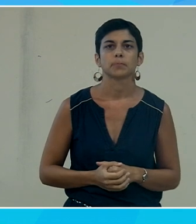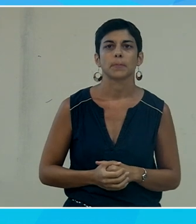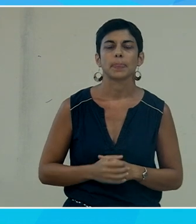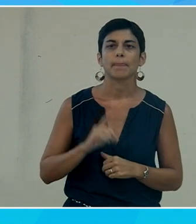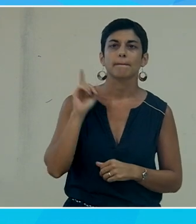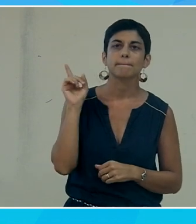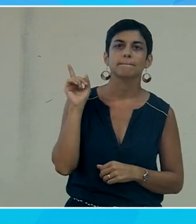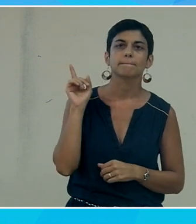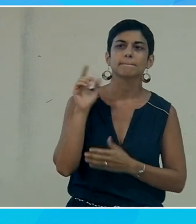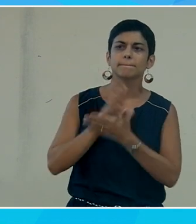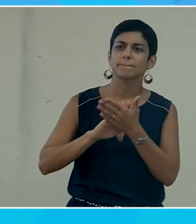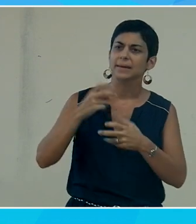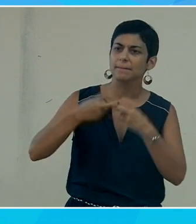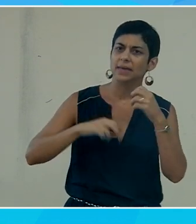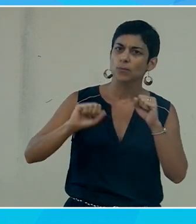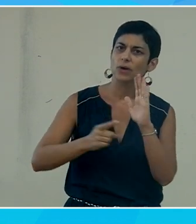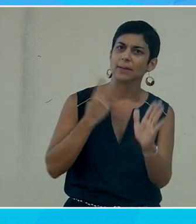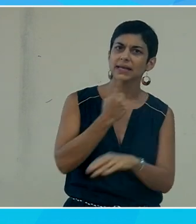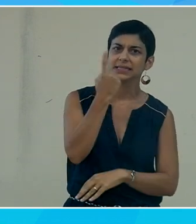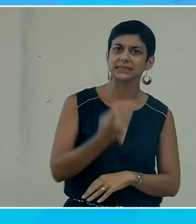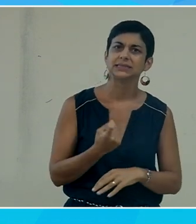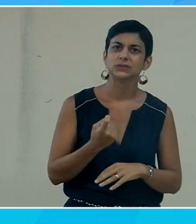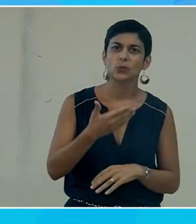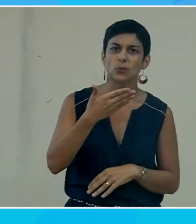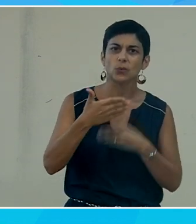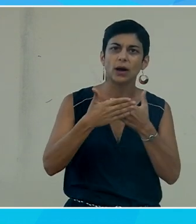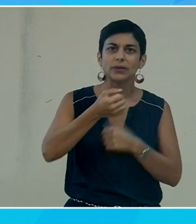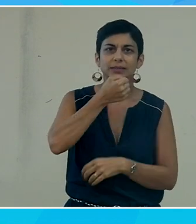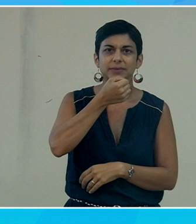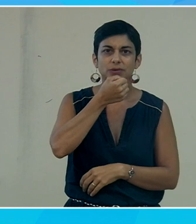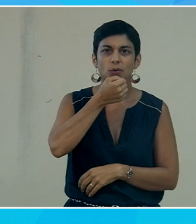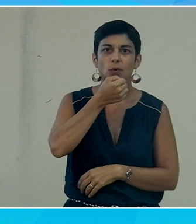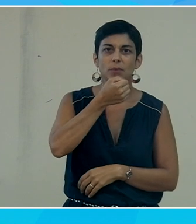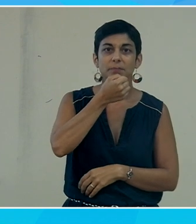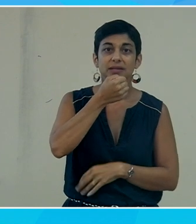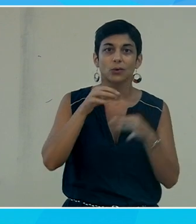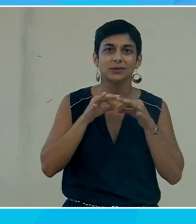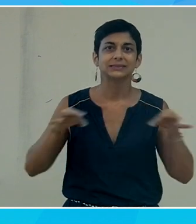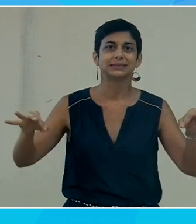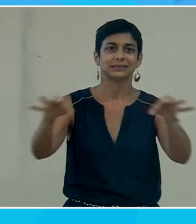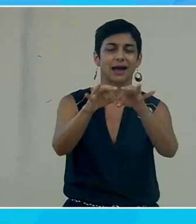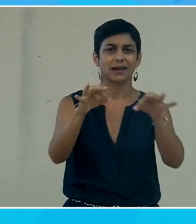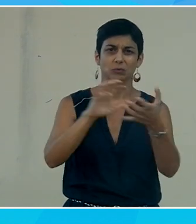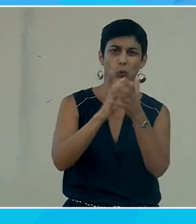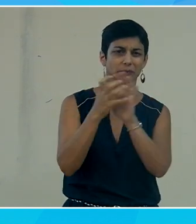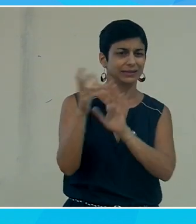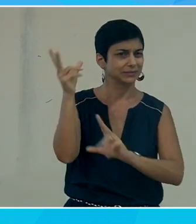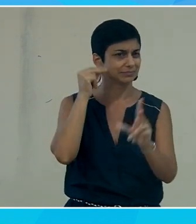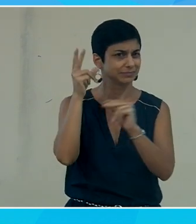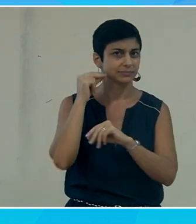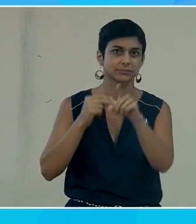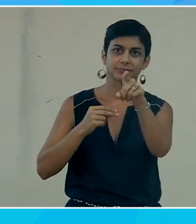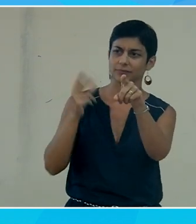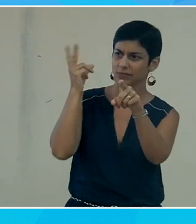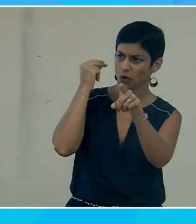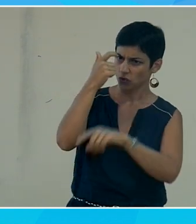excusez-moi Pierre vous pourriez répéter la question à côté du micro parce que le micro de la salle est très compliqué à entendre est-ce que vous